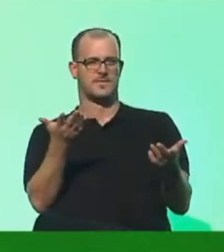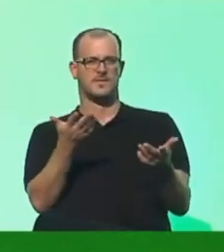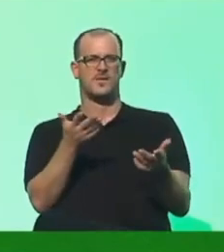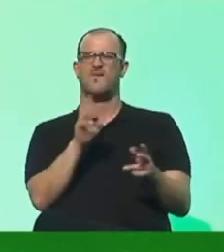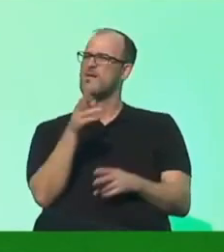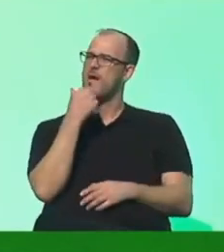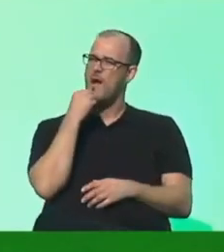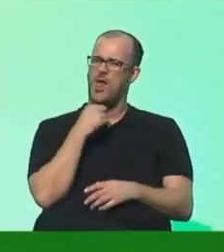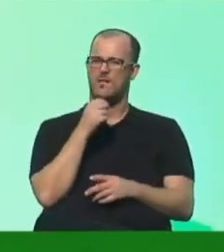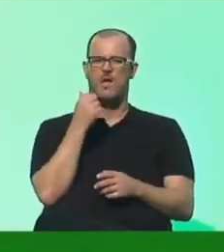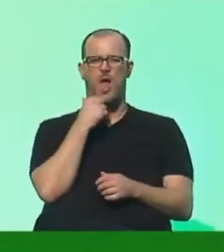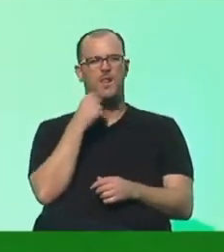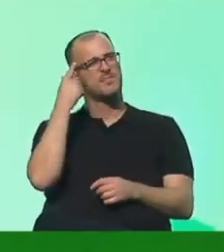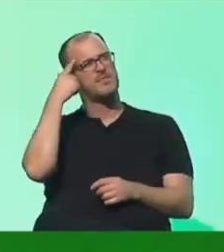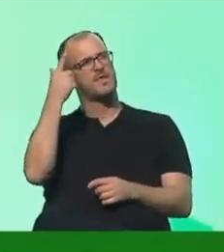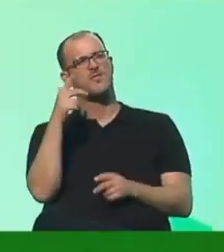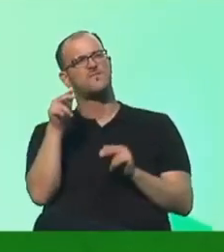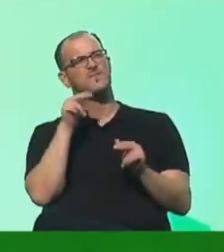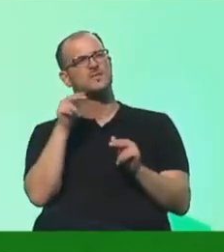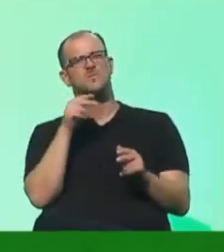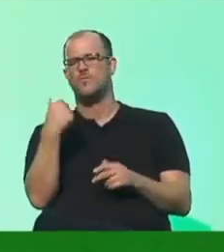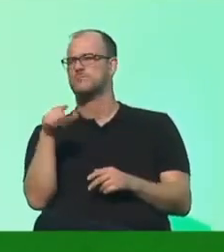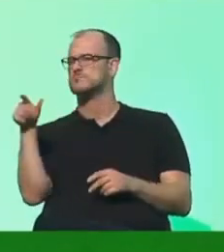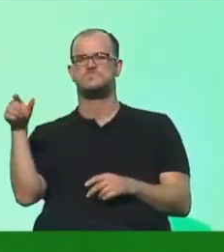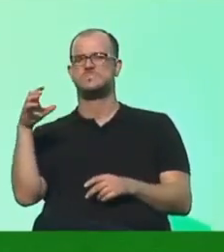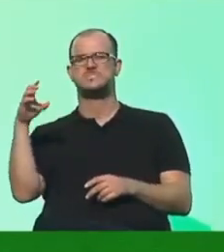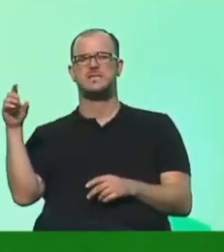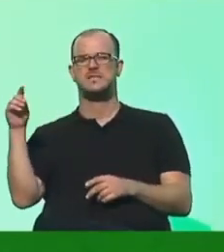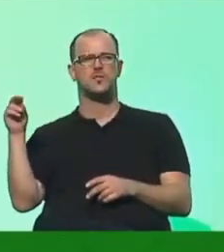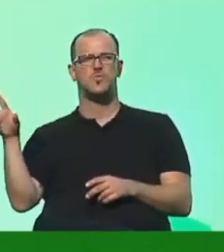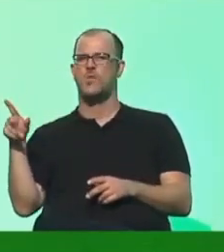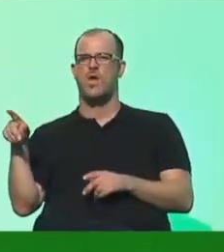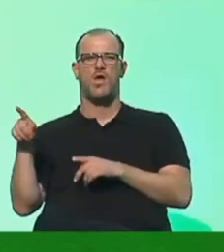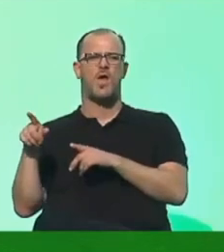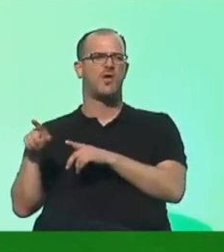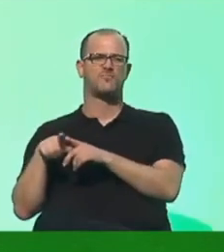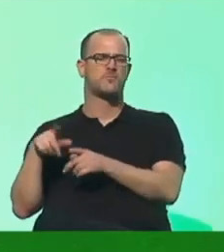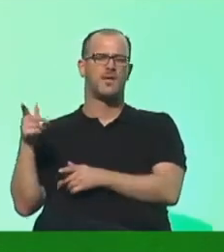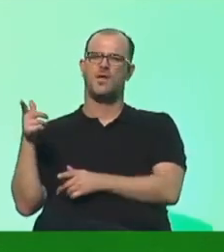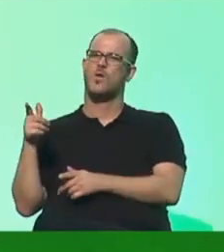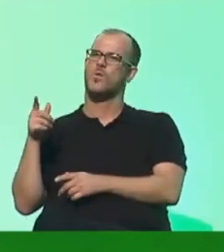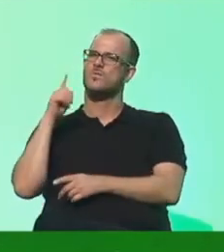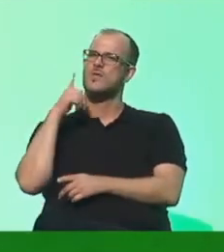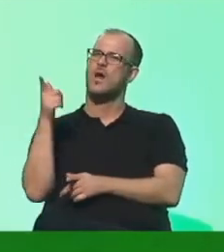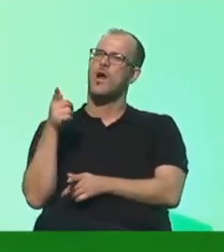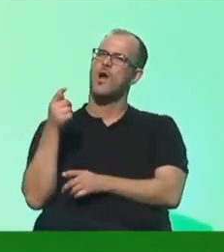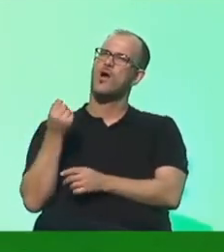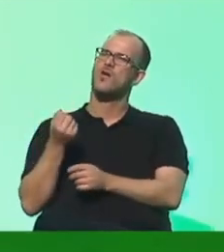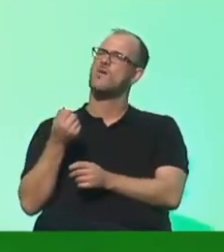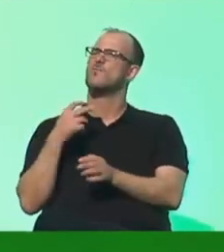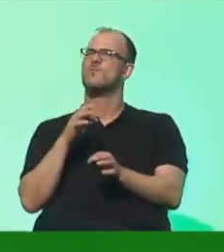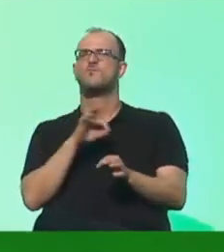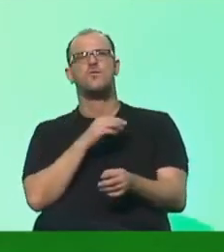altbacken und altdenkend im Wirtschaftsflügel von CDU und FDP sitzen und bei dem Begriff Wirtschaftswunder an Pelzmäntel, dicke